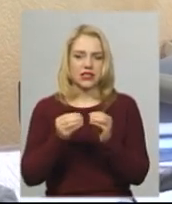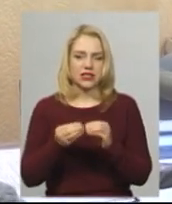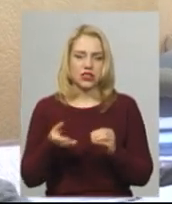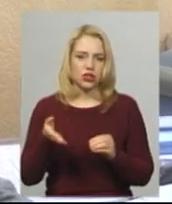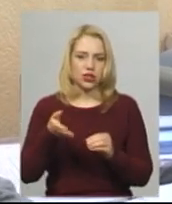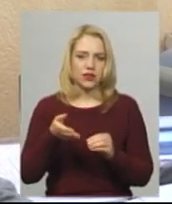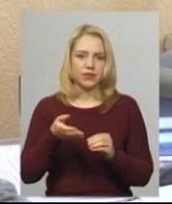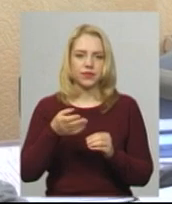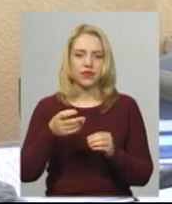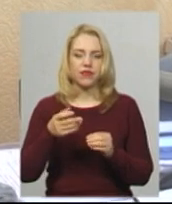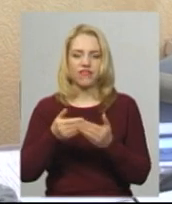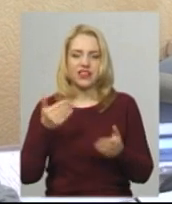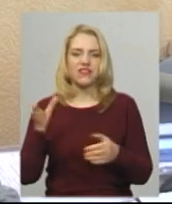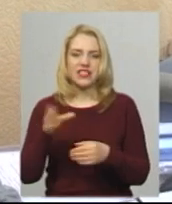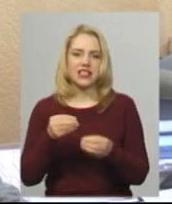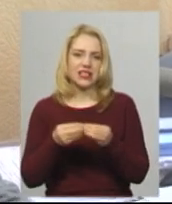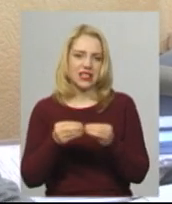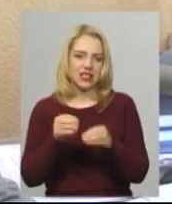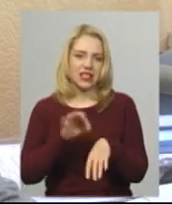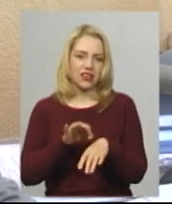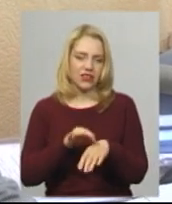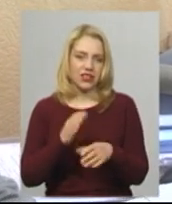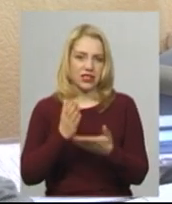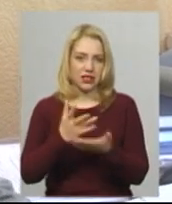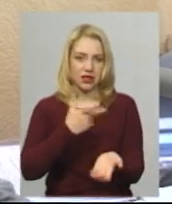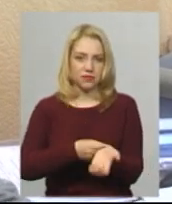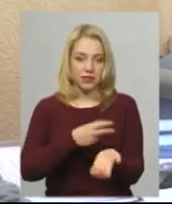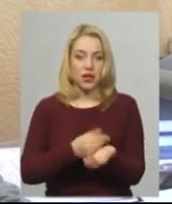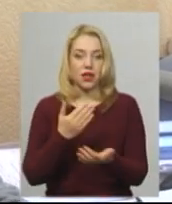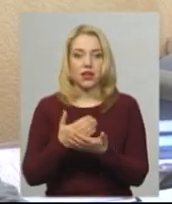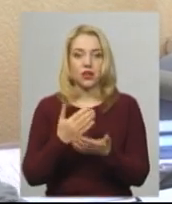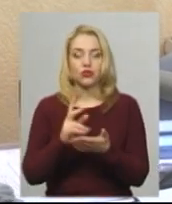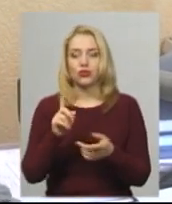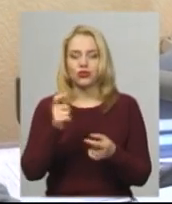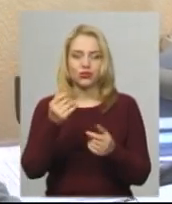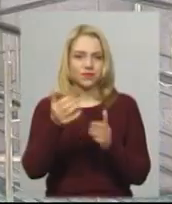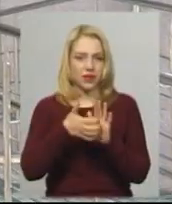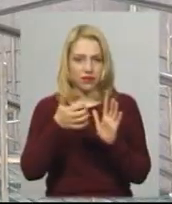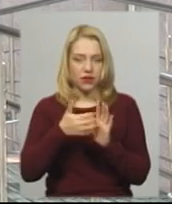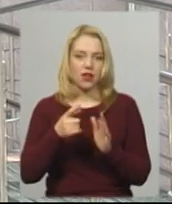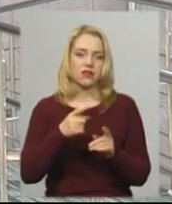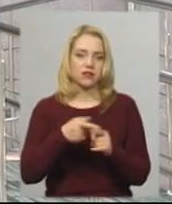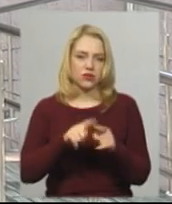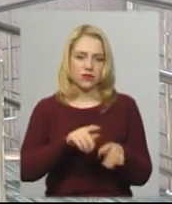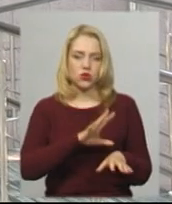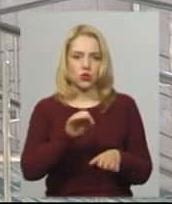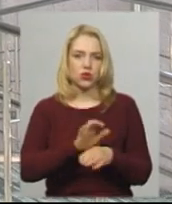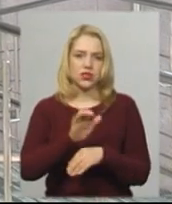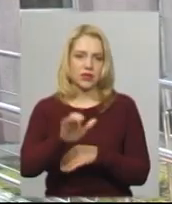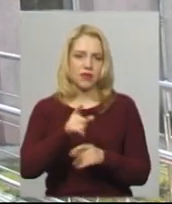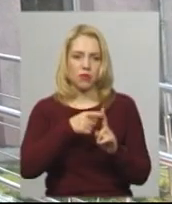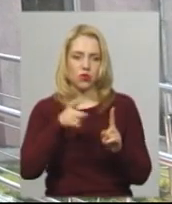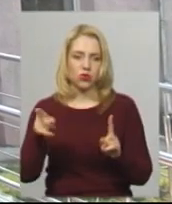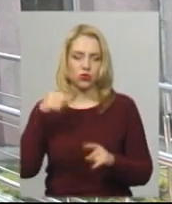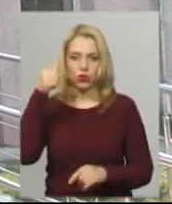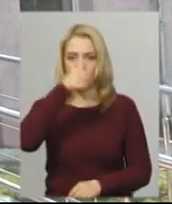достатньої кількості, навіть якщо є незначні перебої по якийсь одній-другій позиції, вони надходять протягом року. Валерія Ковальчук, Віктор Кривий.